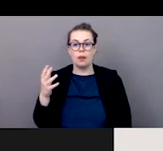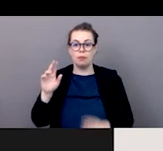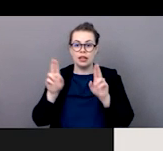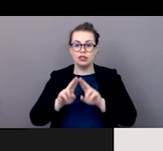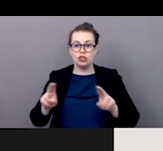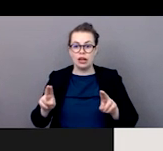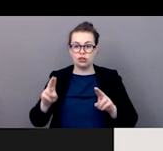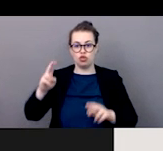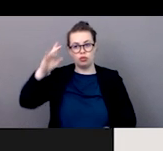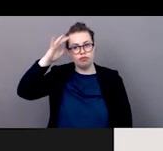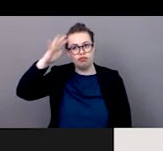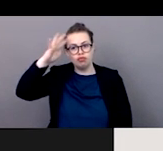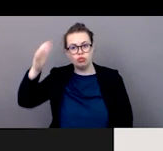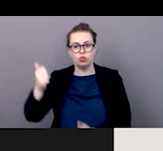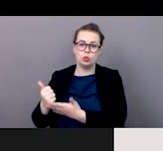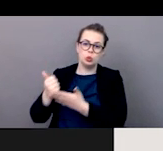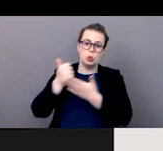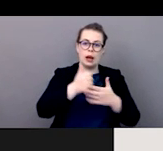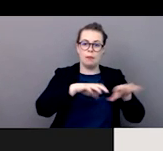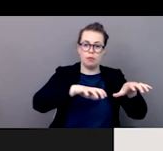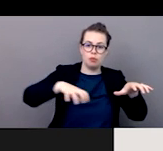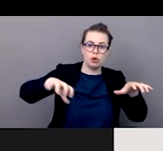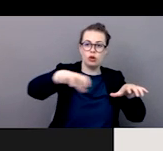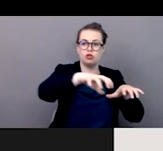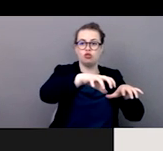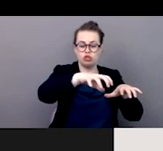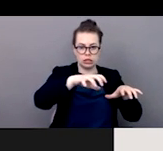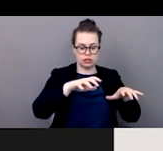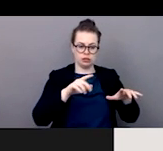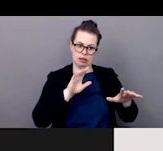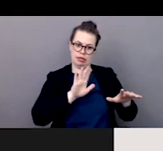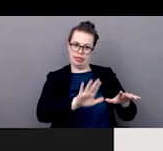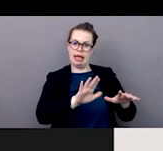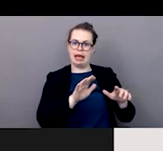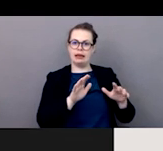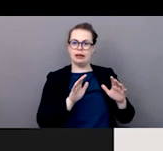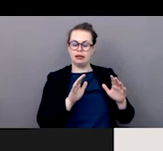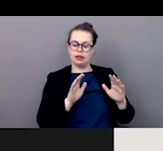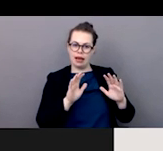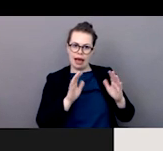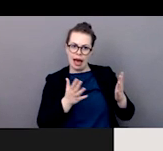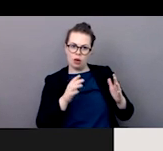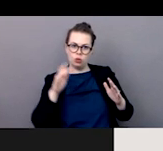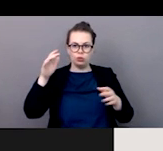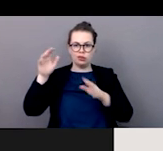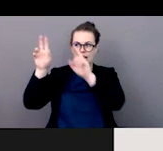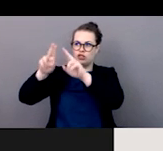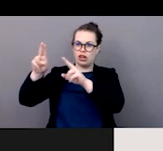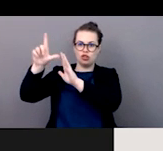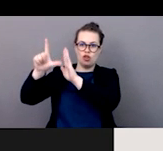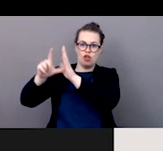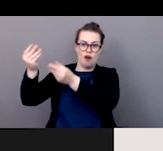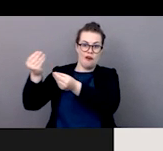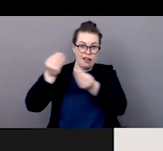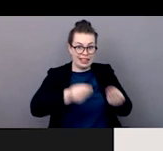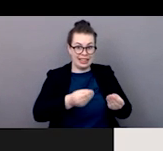pour certains principes par exemple internationaux en ce qui concerne les obligations du contenu pour justement